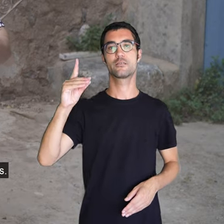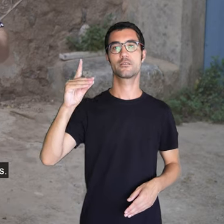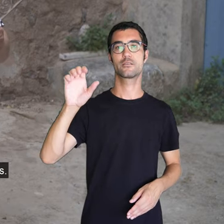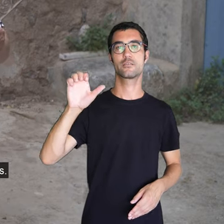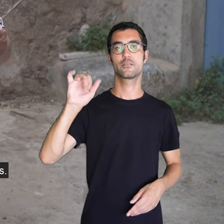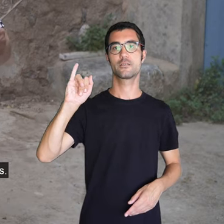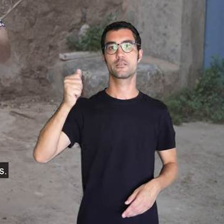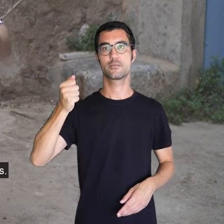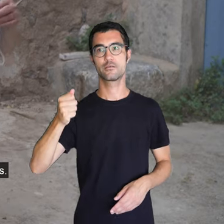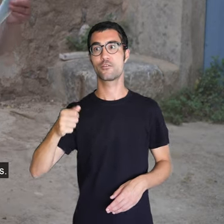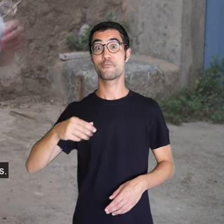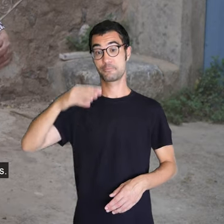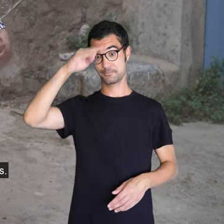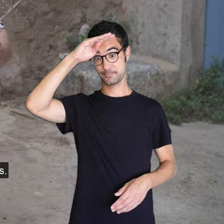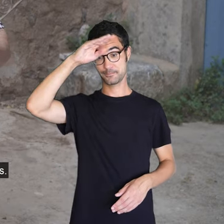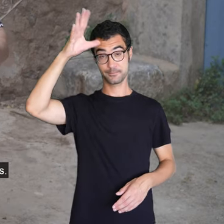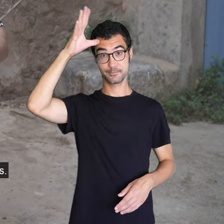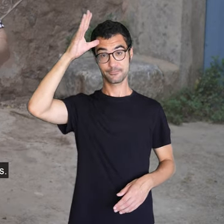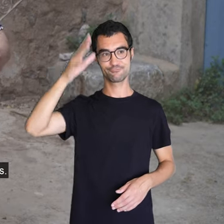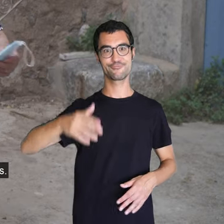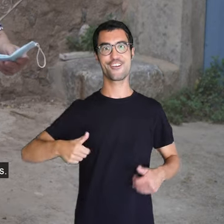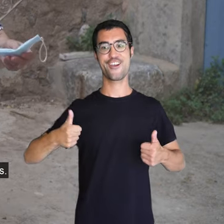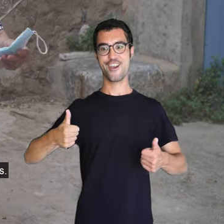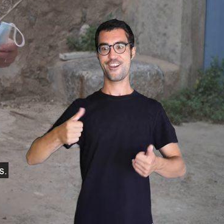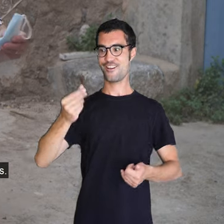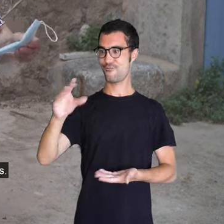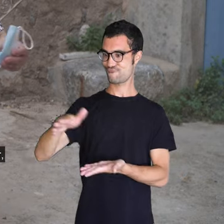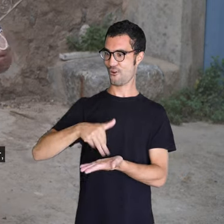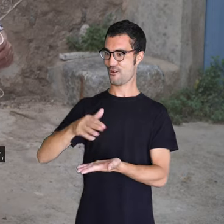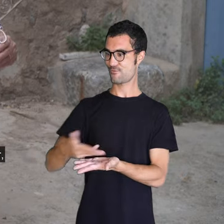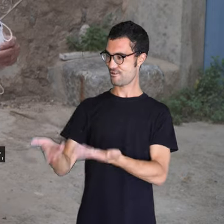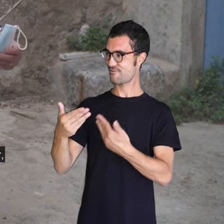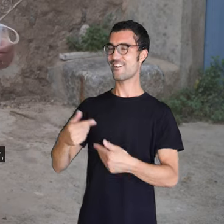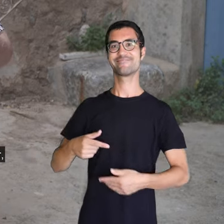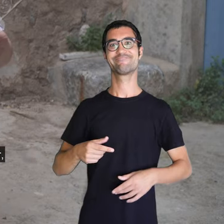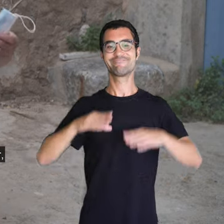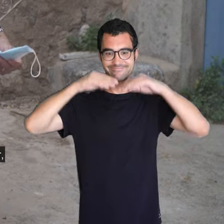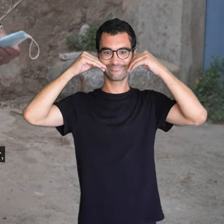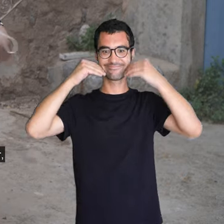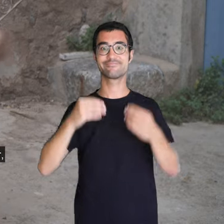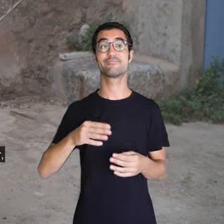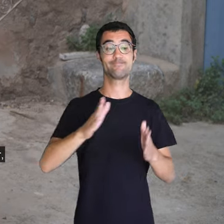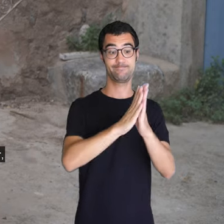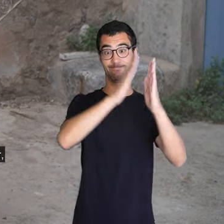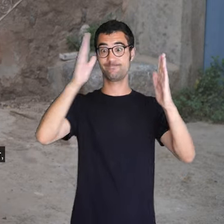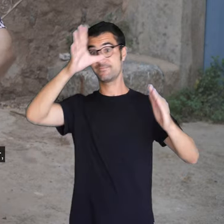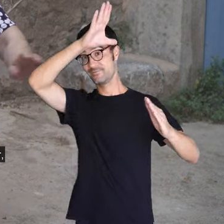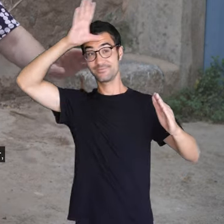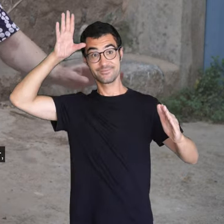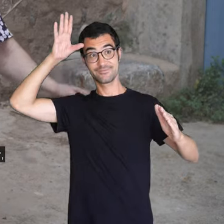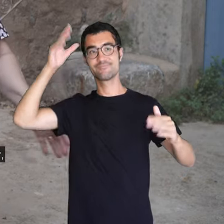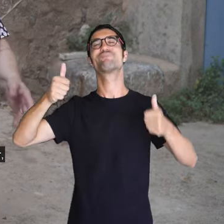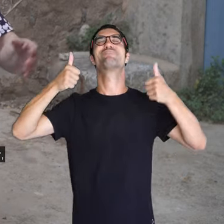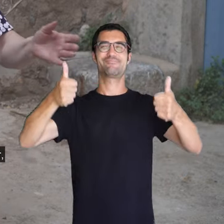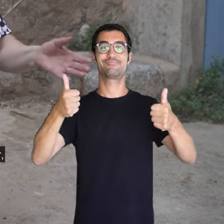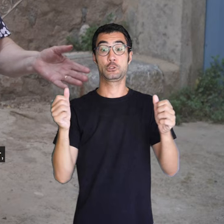content, perquè sempre hi havia propines, i tot això, i en s'estiu, feien un bon estiu, i podíem passar s